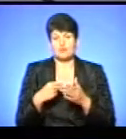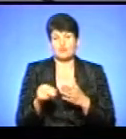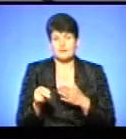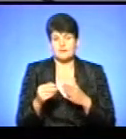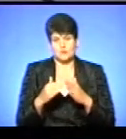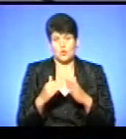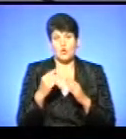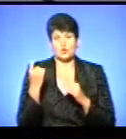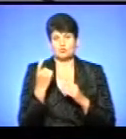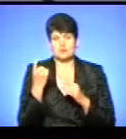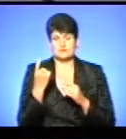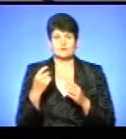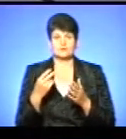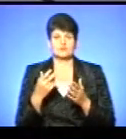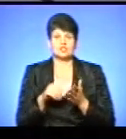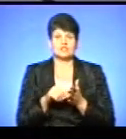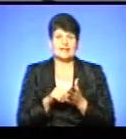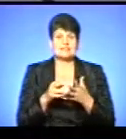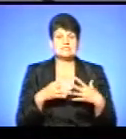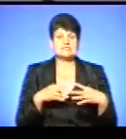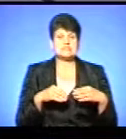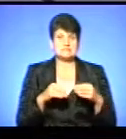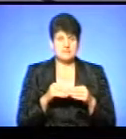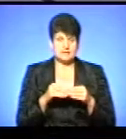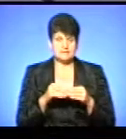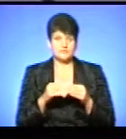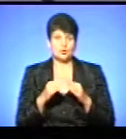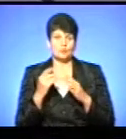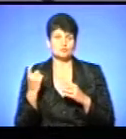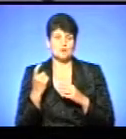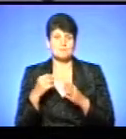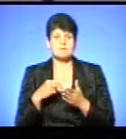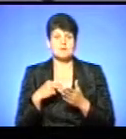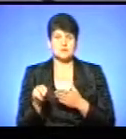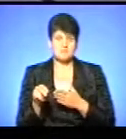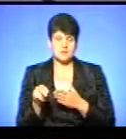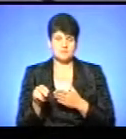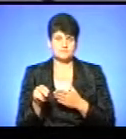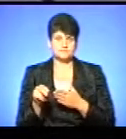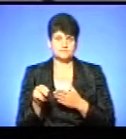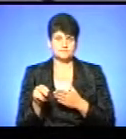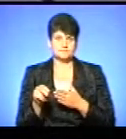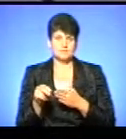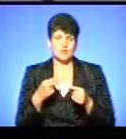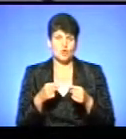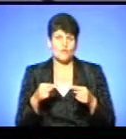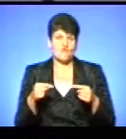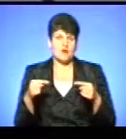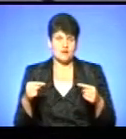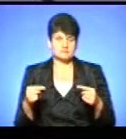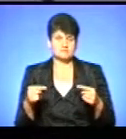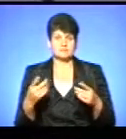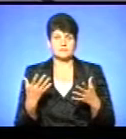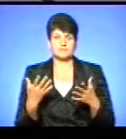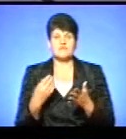члени сім'ї домогосподарства, чи сім'ї придбали товар чи річ,